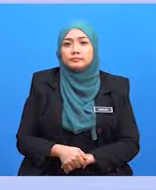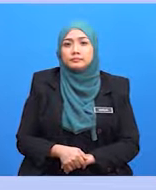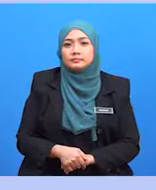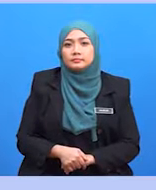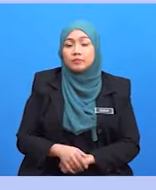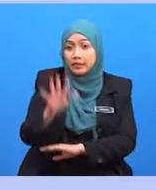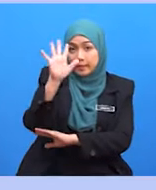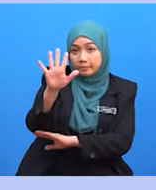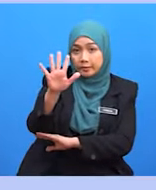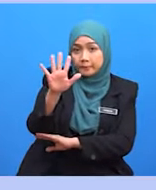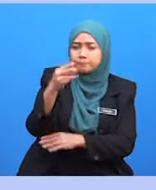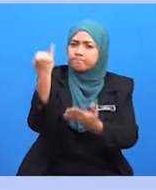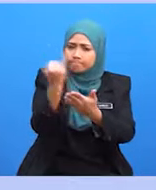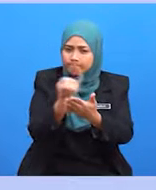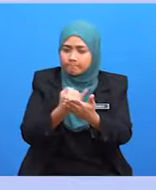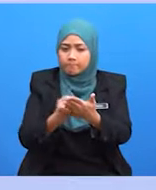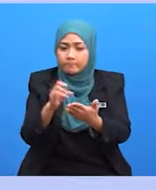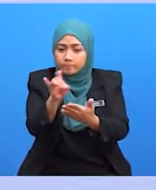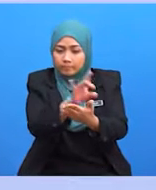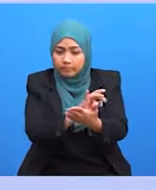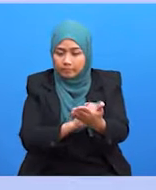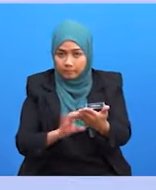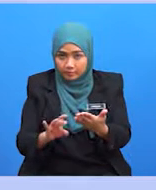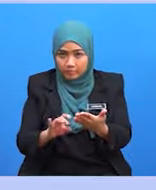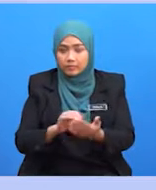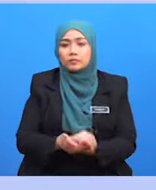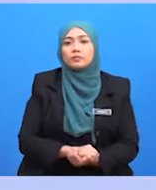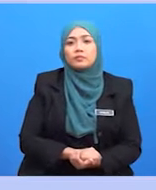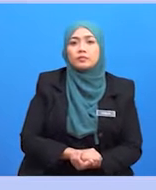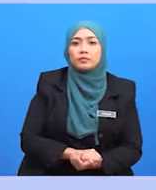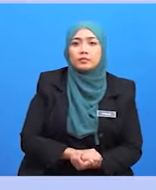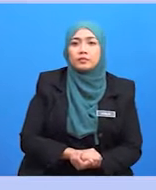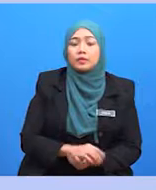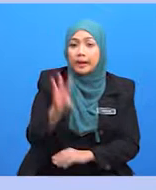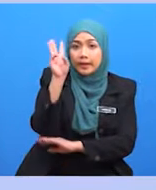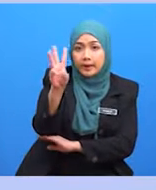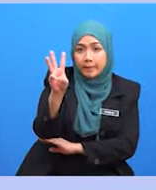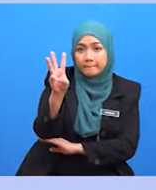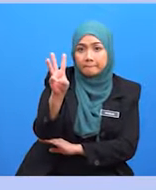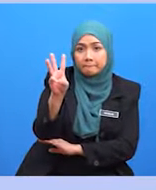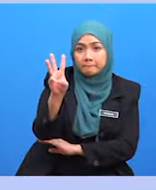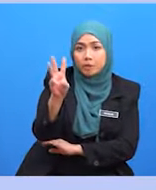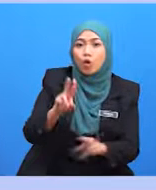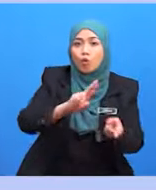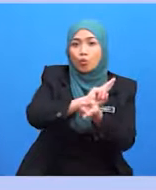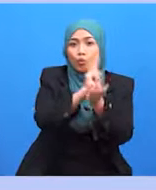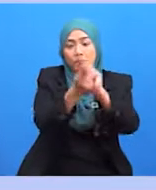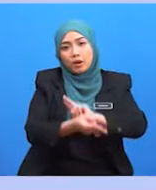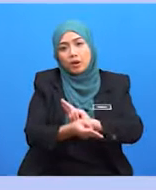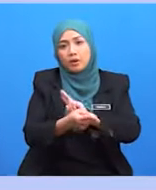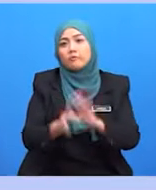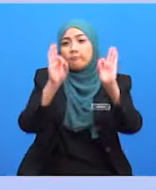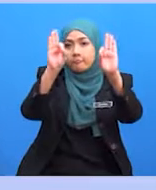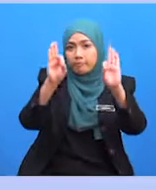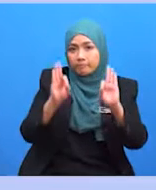langkah kelima, perincian lakaran yang terpilih. Dalam langkah keenam, anda perlu mengubah layout